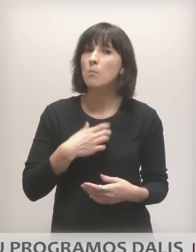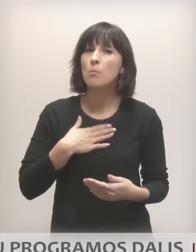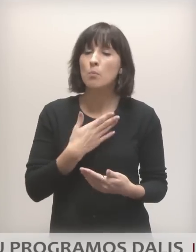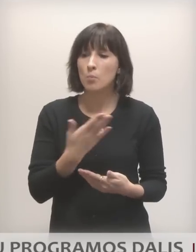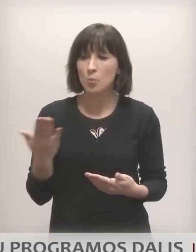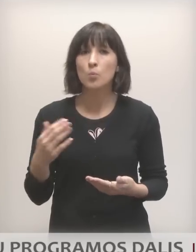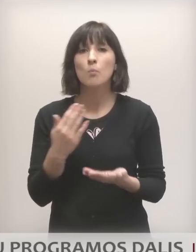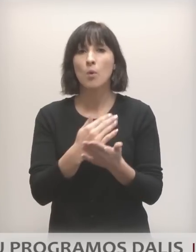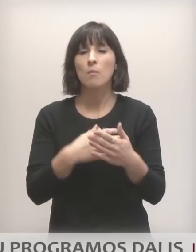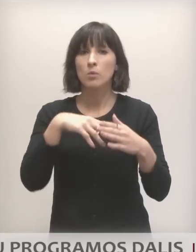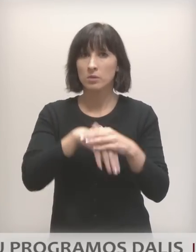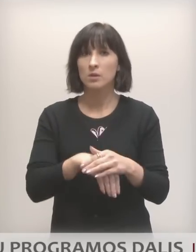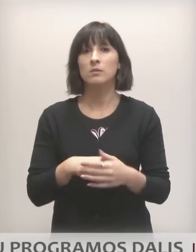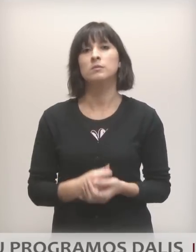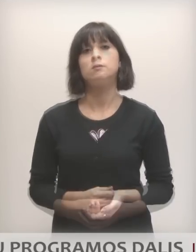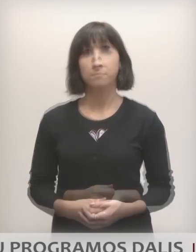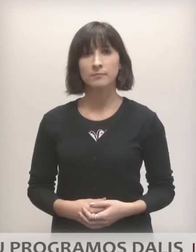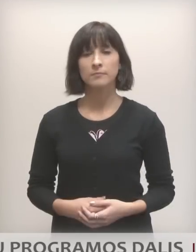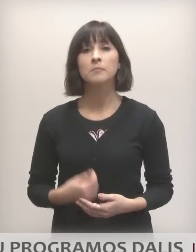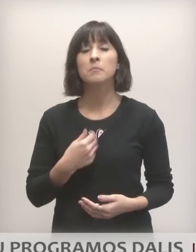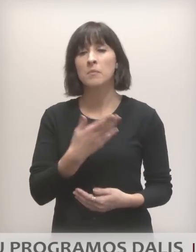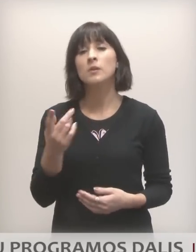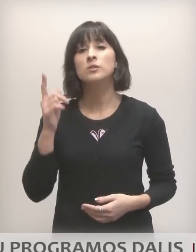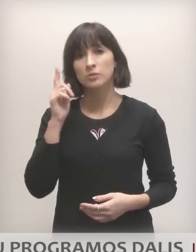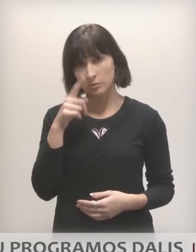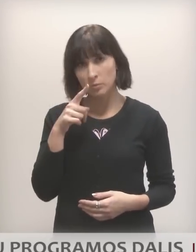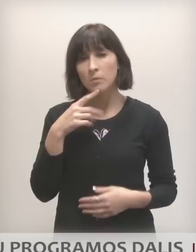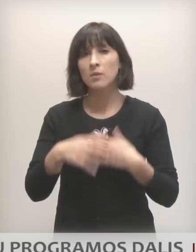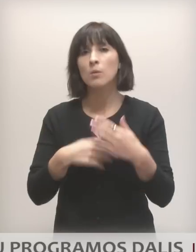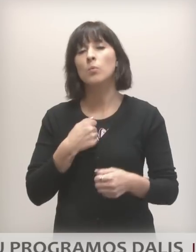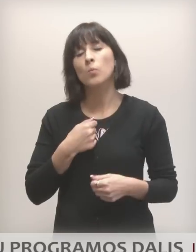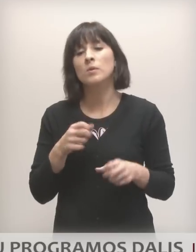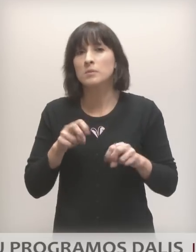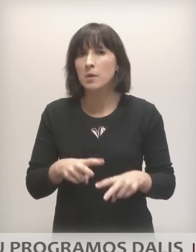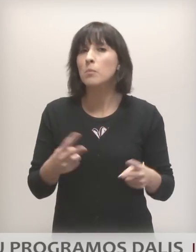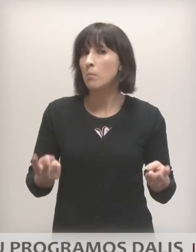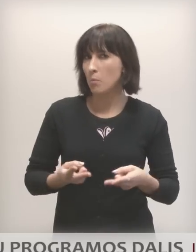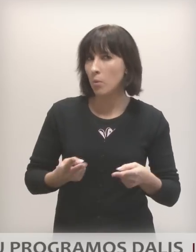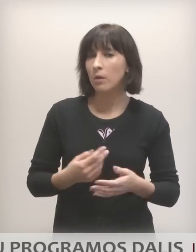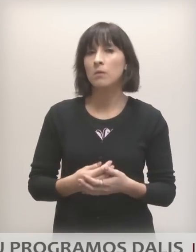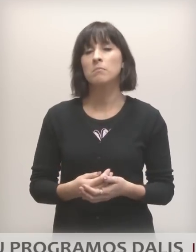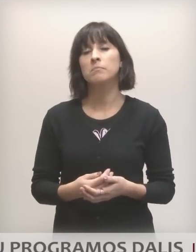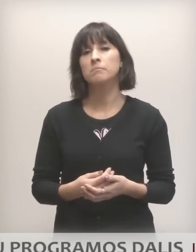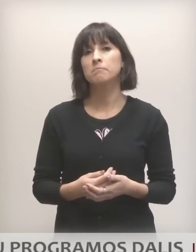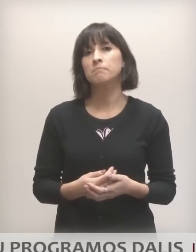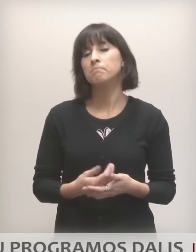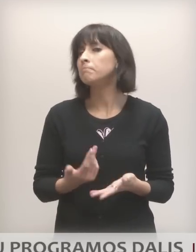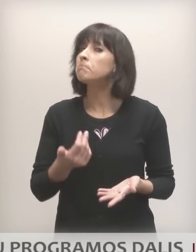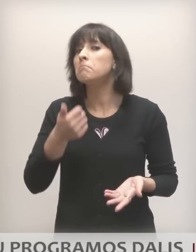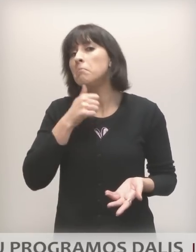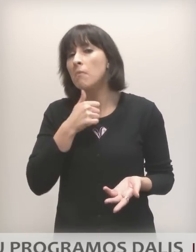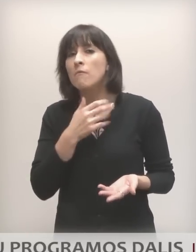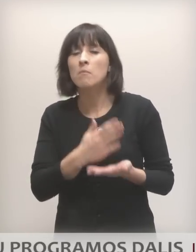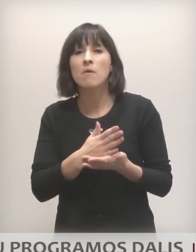svarbių mūsų programos dalis. Kaip mes žinome, neįgalėjai turi ir labai specifinių poreikių. Tai jos būtina